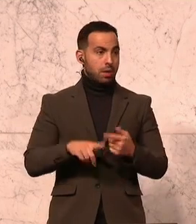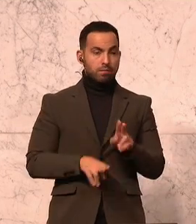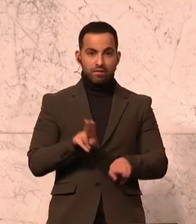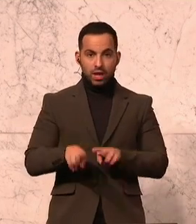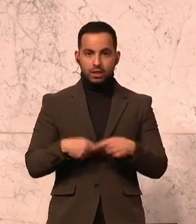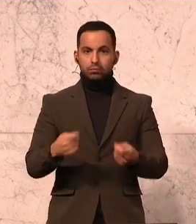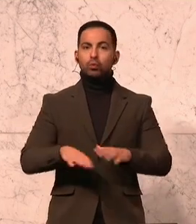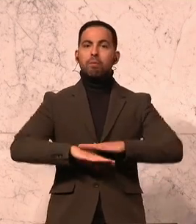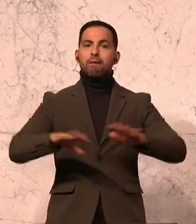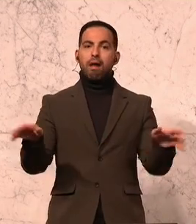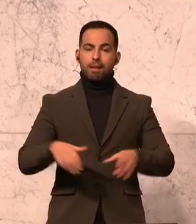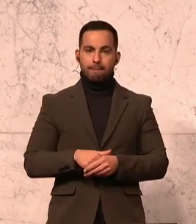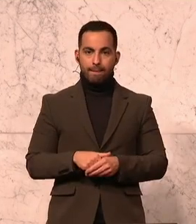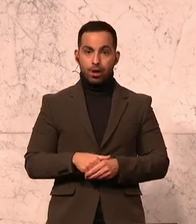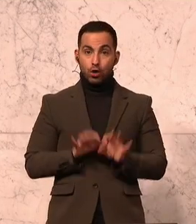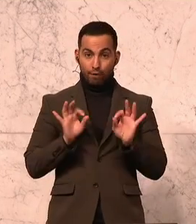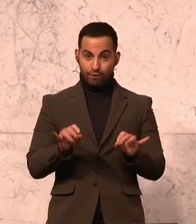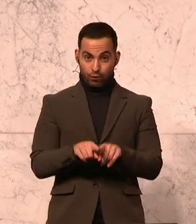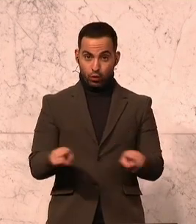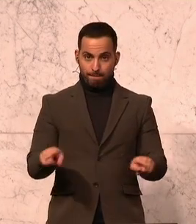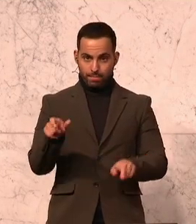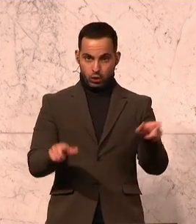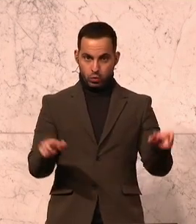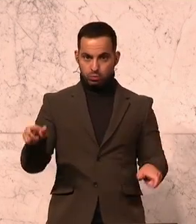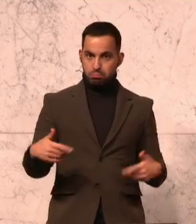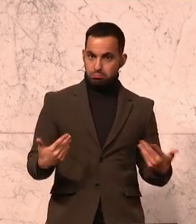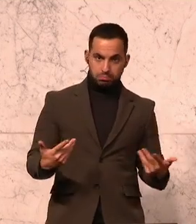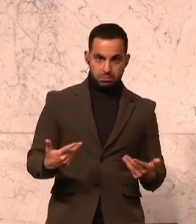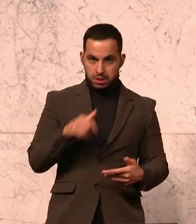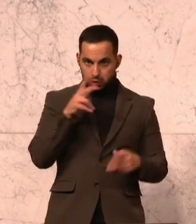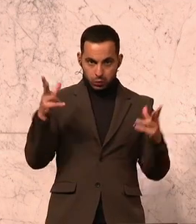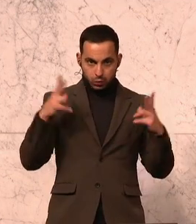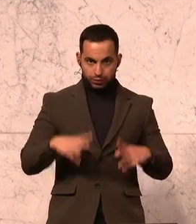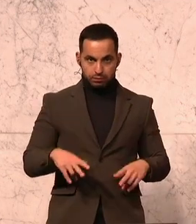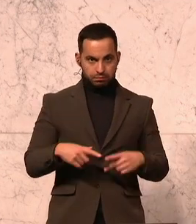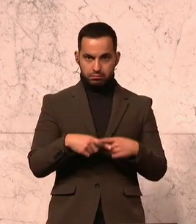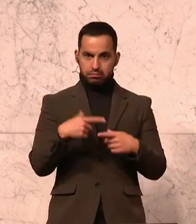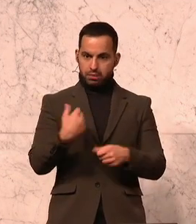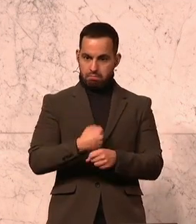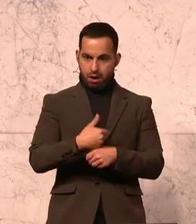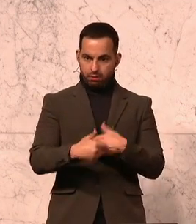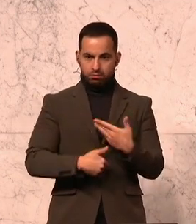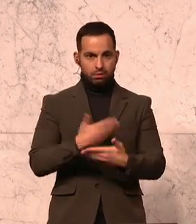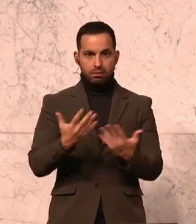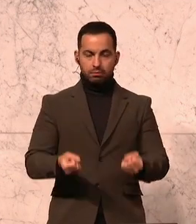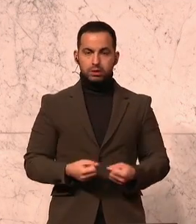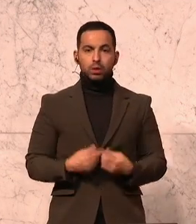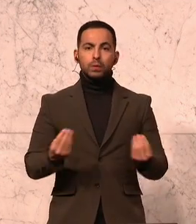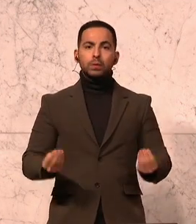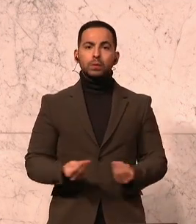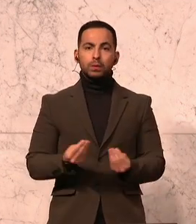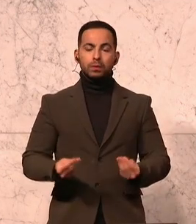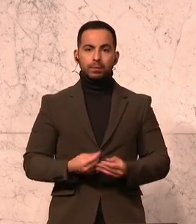Pflege, überall. Für diesen Personenkreis ist es wenig befriedigend, was Sie da abgeliefert haben. Jetzt ist nämlich so,